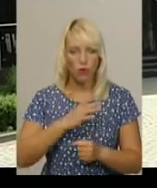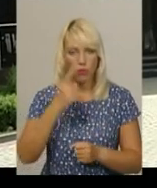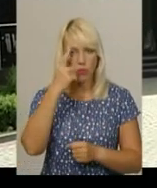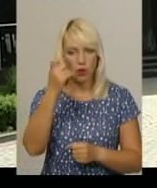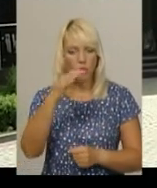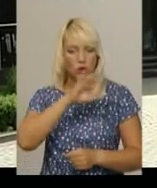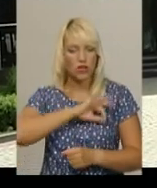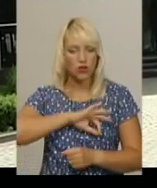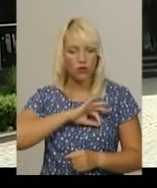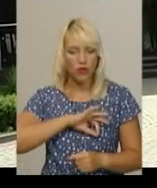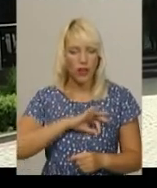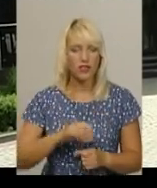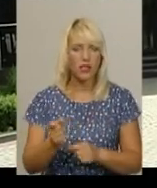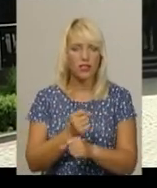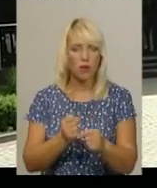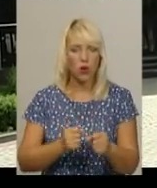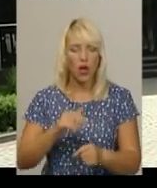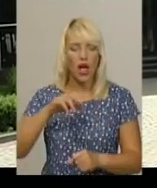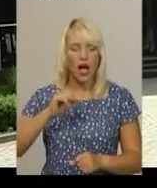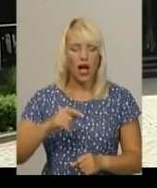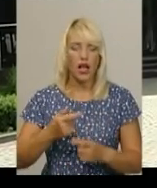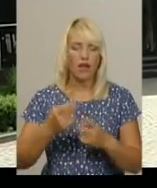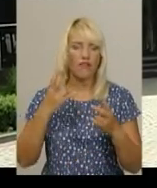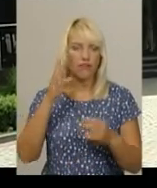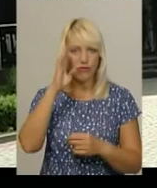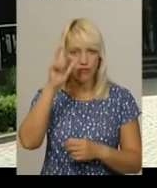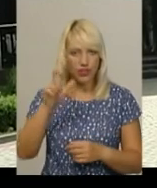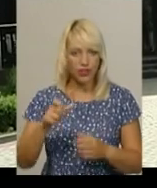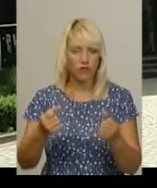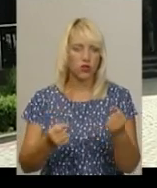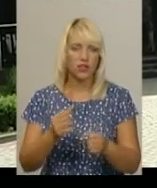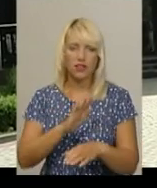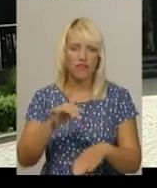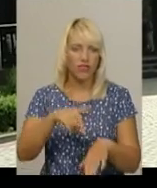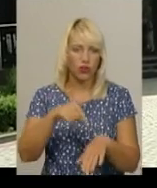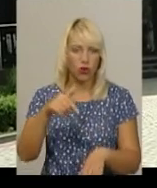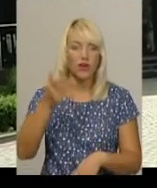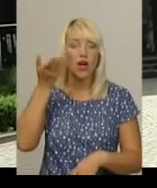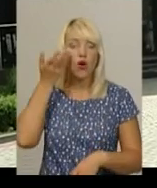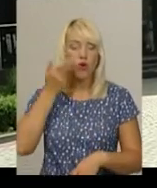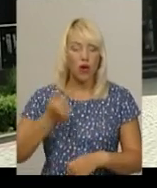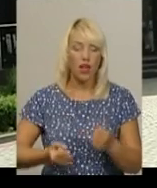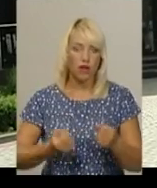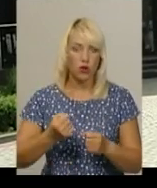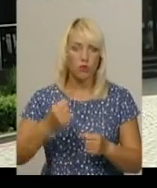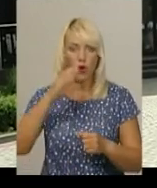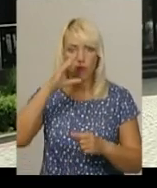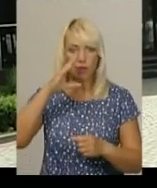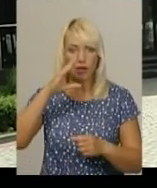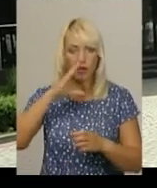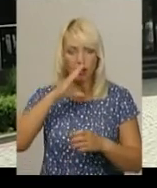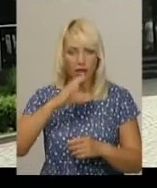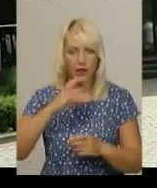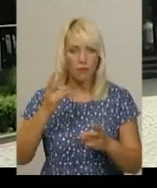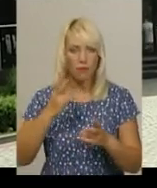зброї, були постріли вгору, але на це він жодним чином не відреагував. Коли все ж таки автомобіль вдалося зупинити, було явно